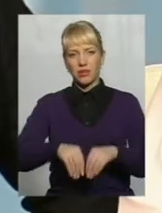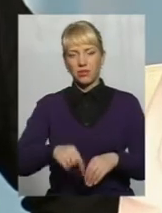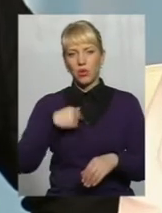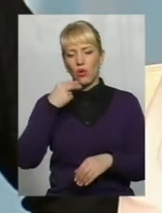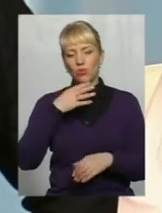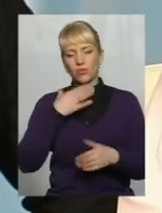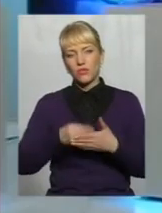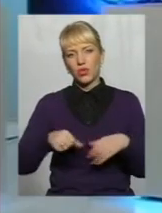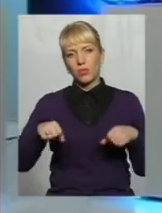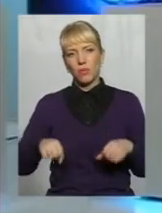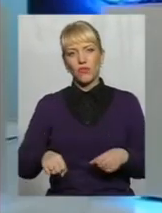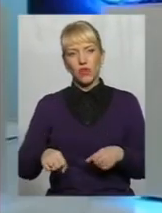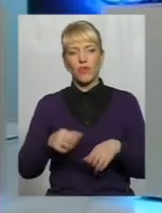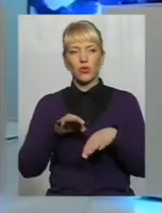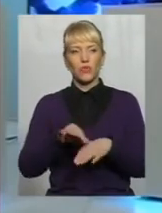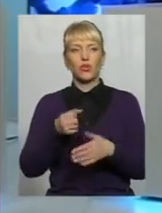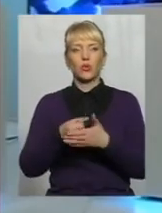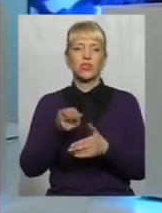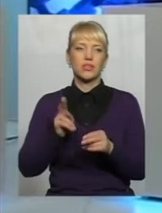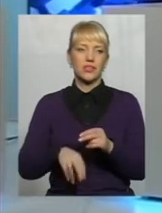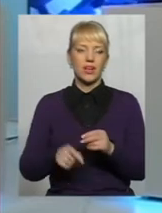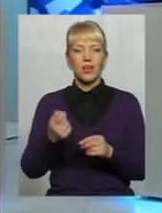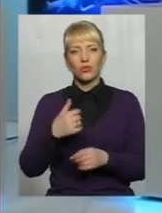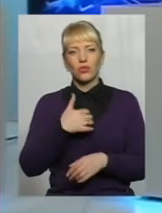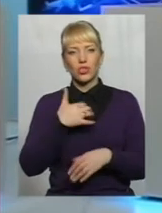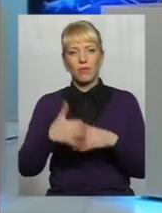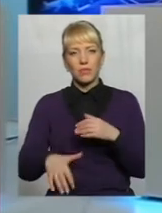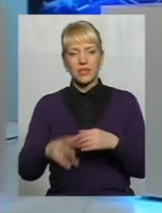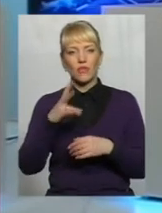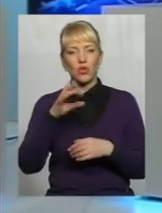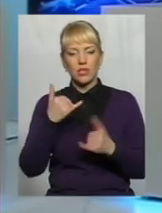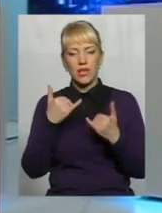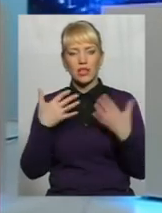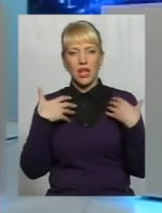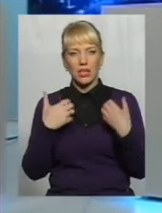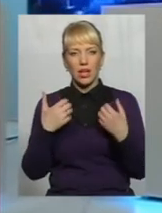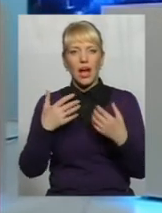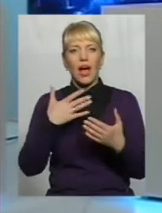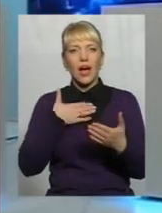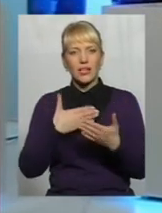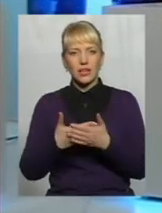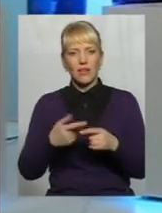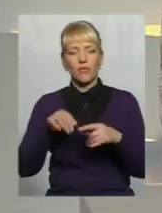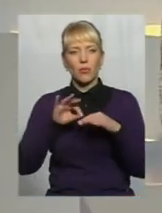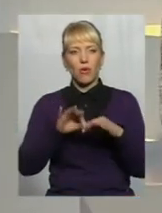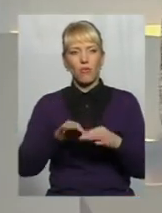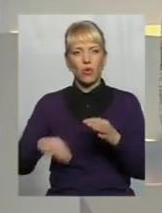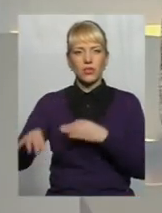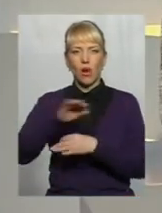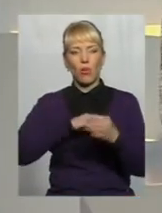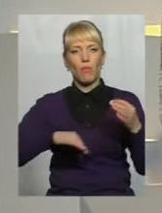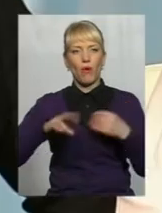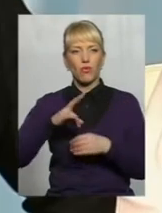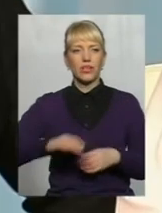повноваження доведемо до кінця Ну, якось так трішки пасивно Але сьогодні активно йдуть обговорення на територіях районів Харківщини І